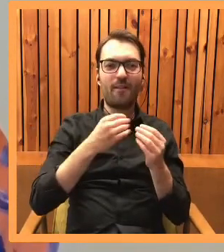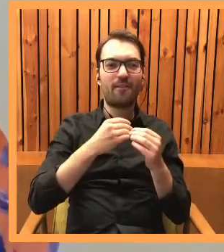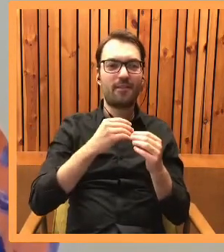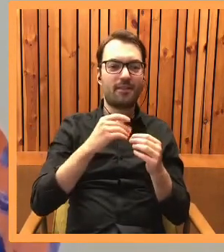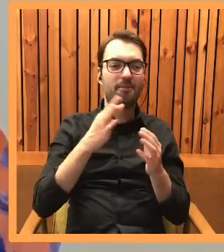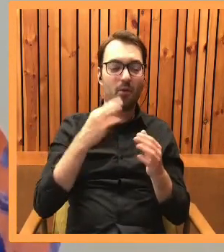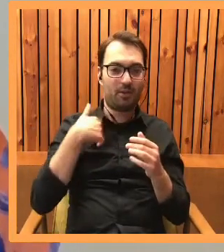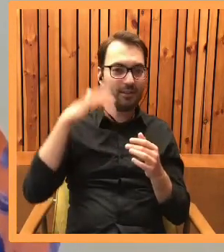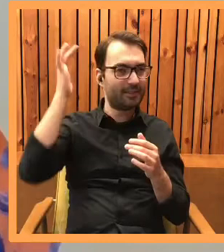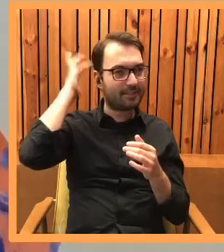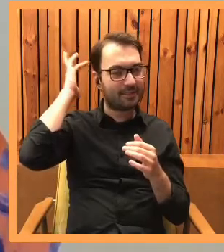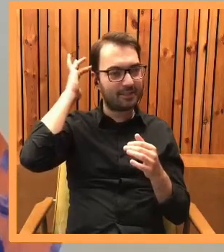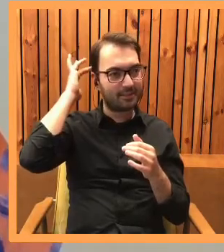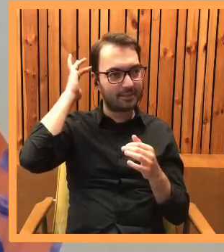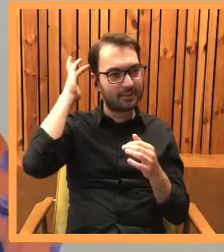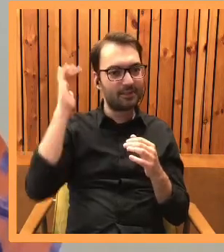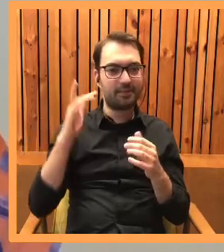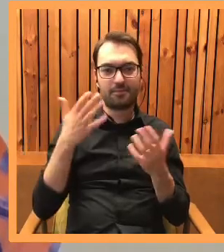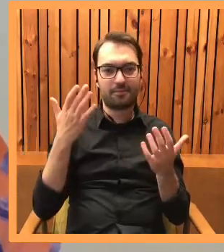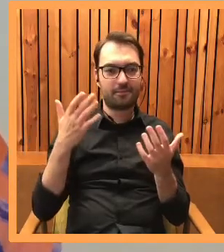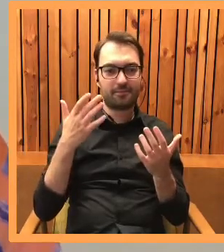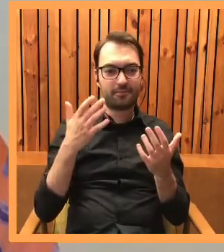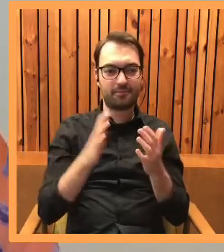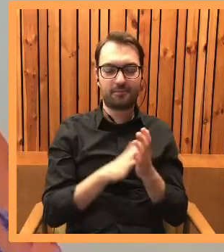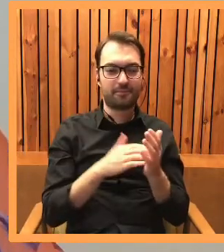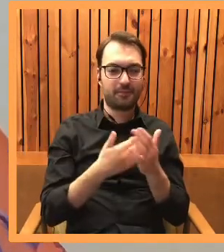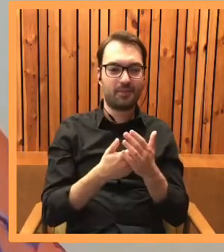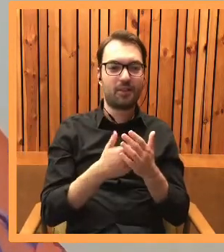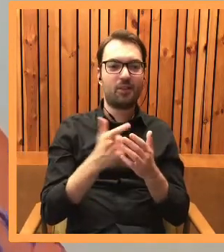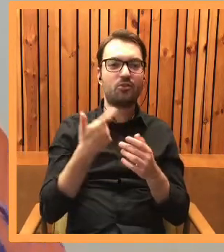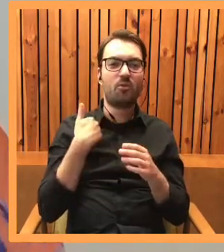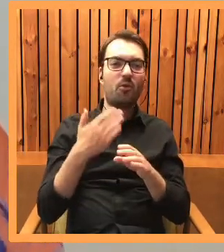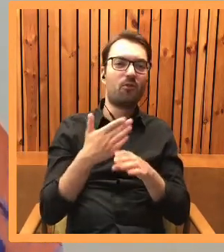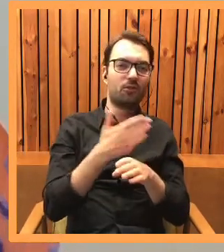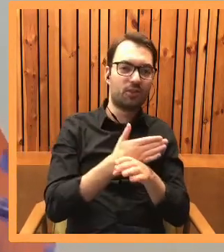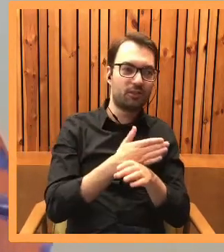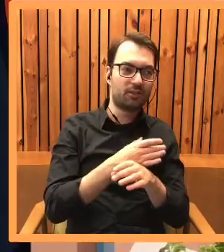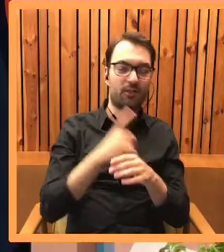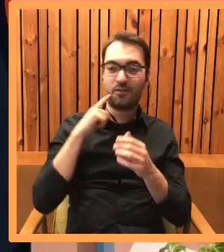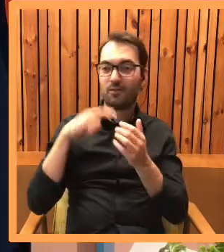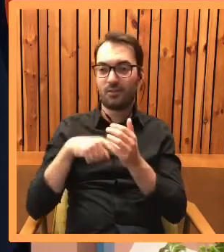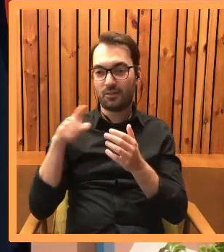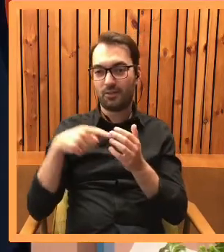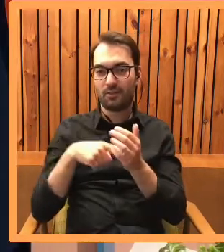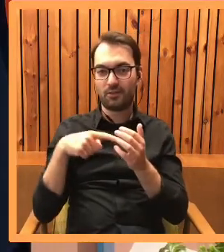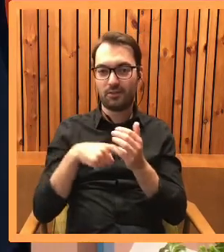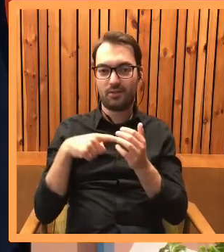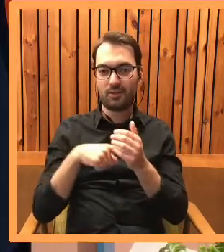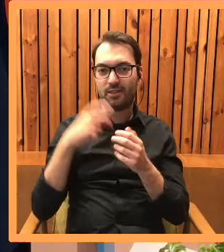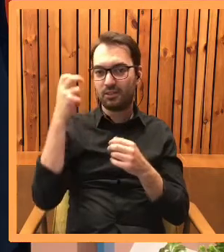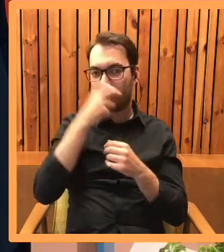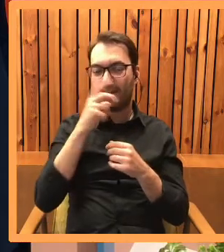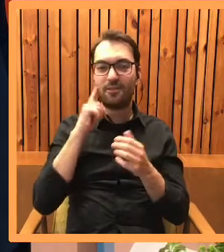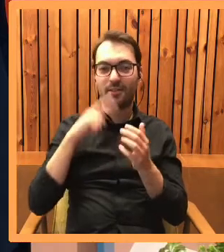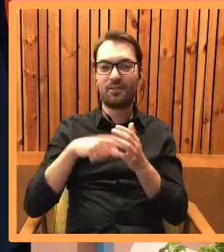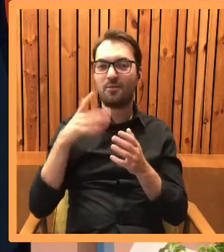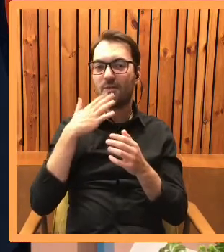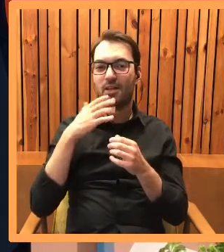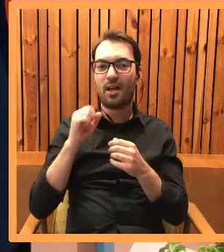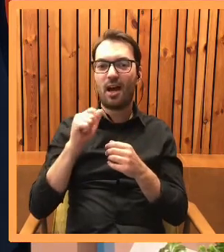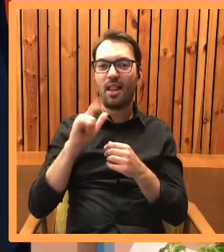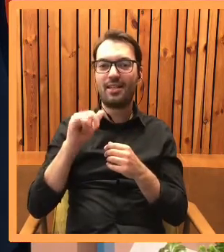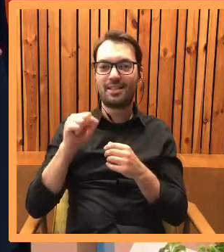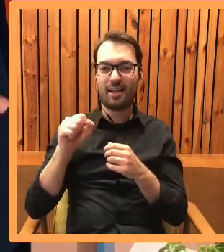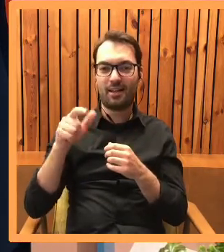ja mam z tyłu głowy to, co się działo wcześniej. Ale wcale tego nie opisuję. O to jest bardzo ciekawe. Powiedziałaś na przykład o